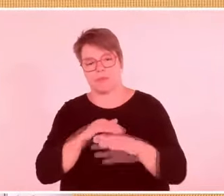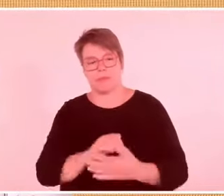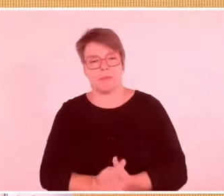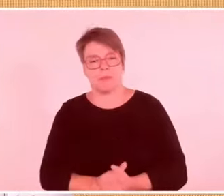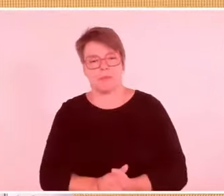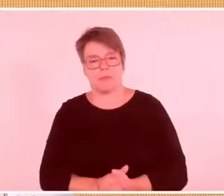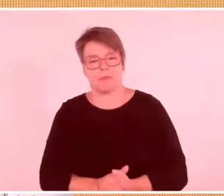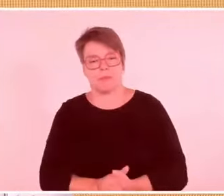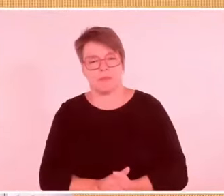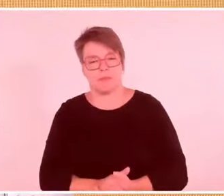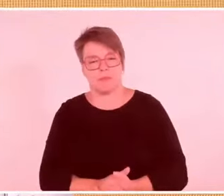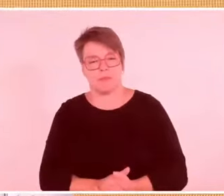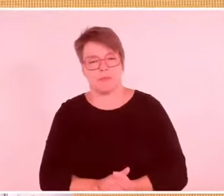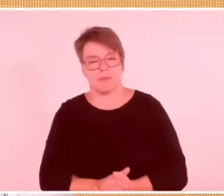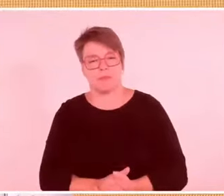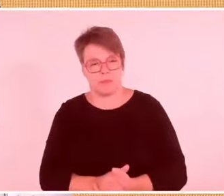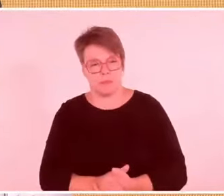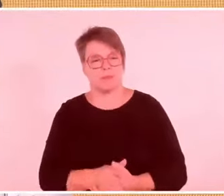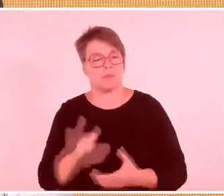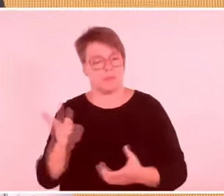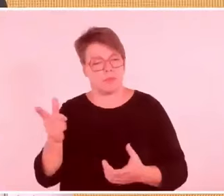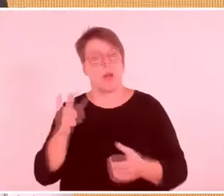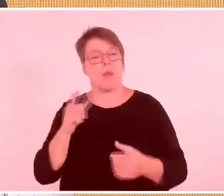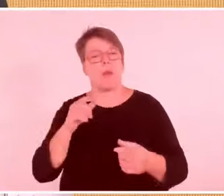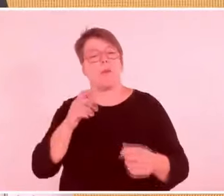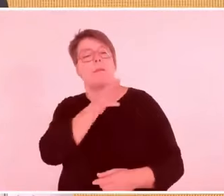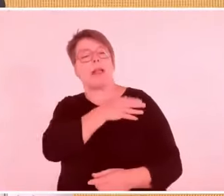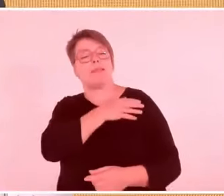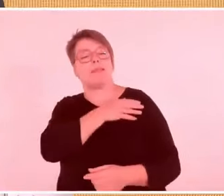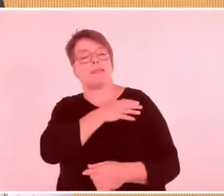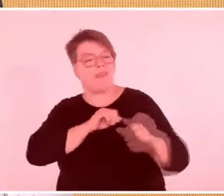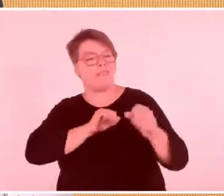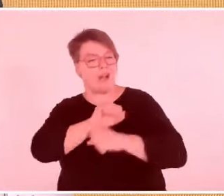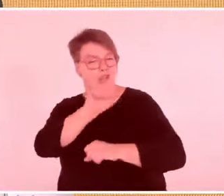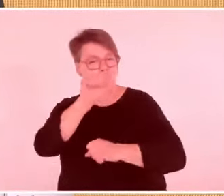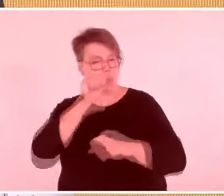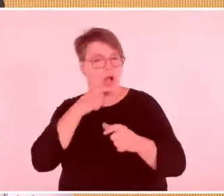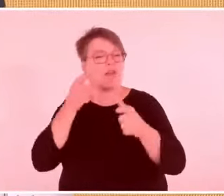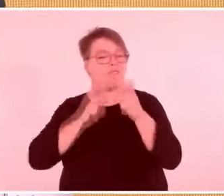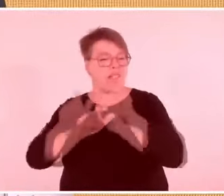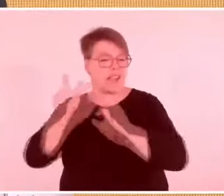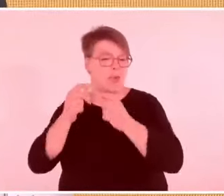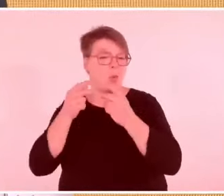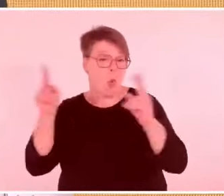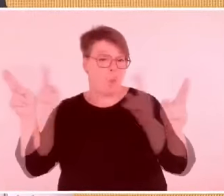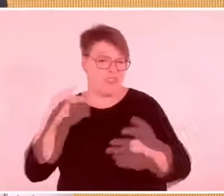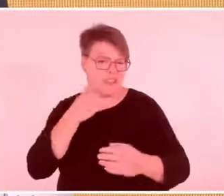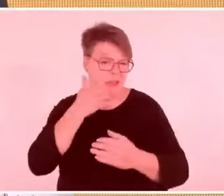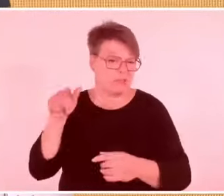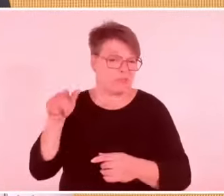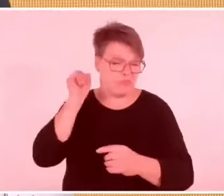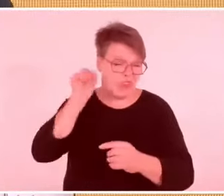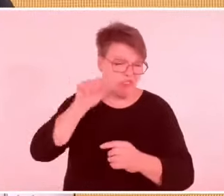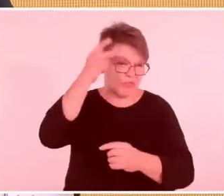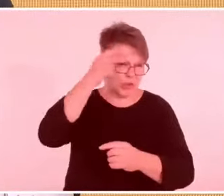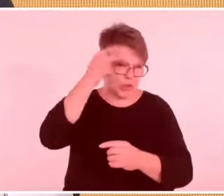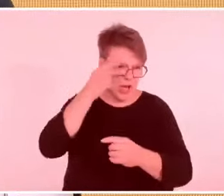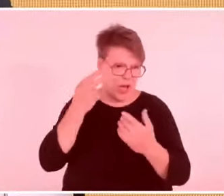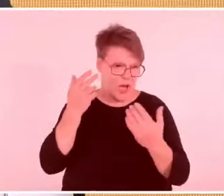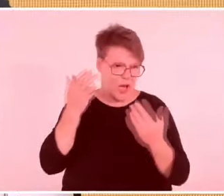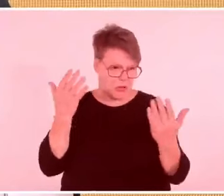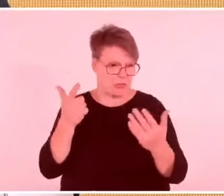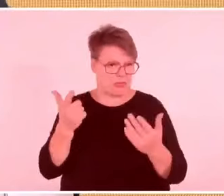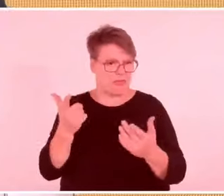jetzt zu verurteilen, ist natürlich völlig obszön, ihn zu verurteilen als selbsthassenden Jude.